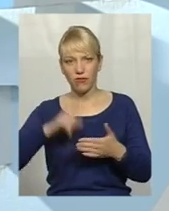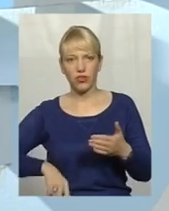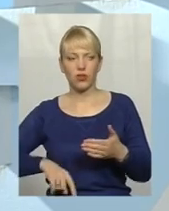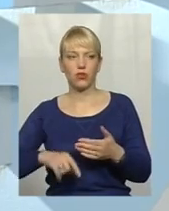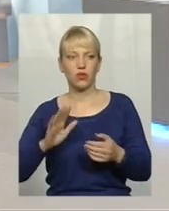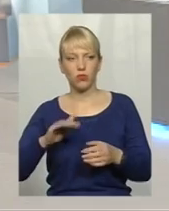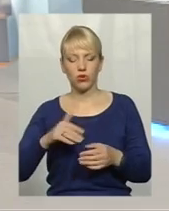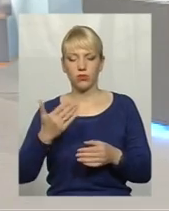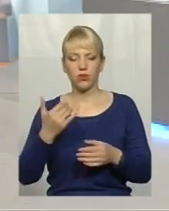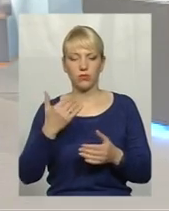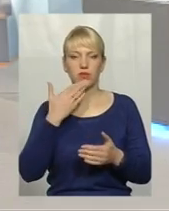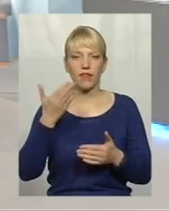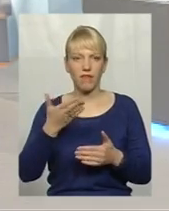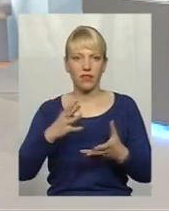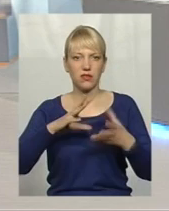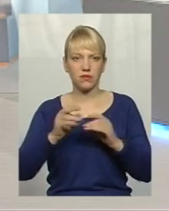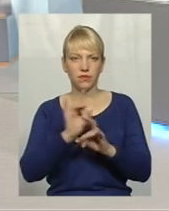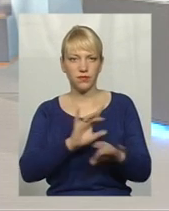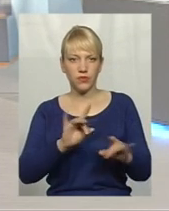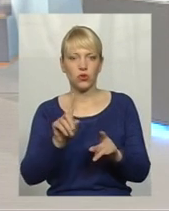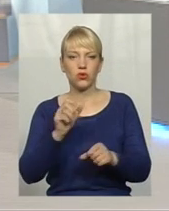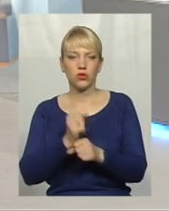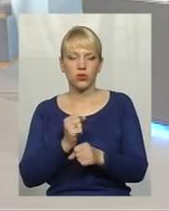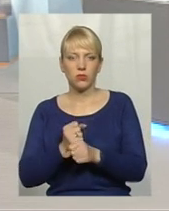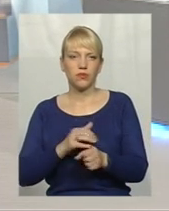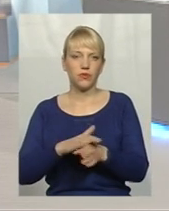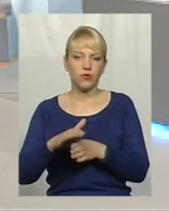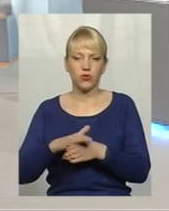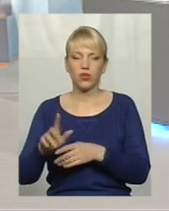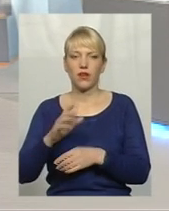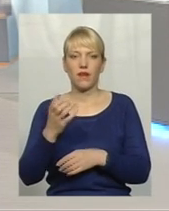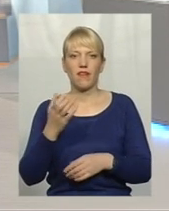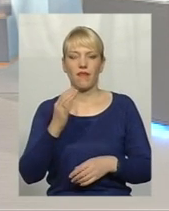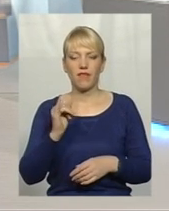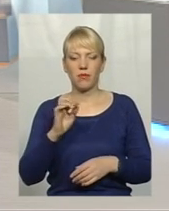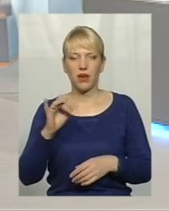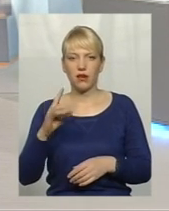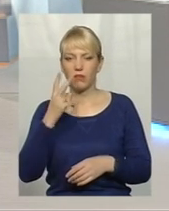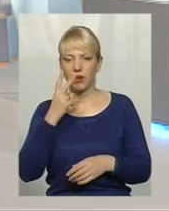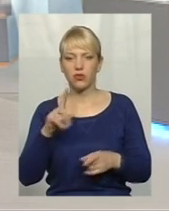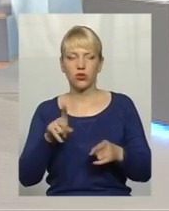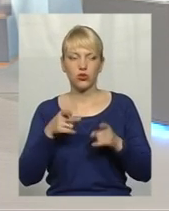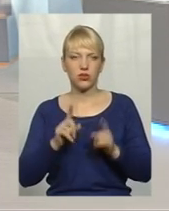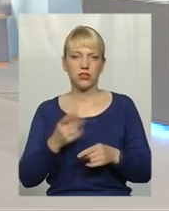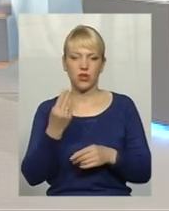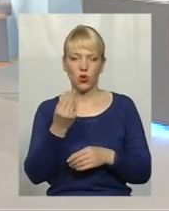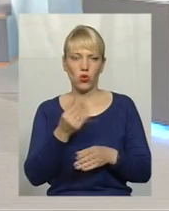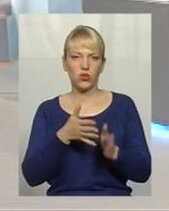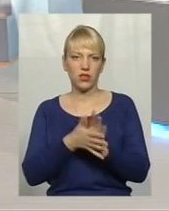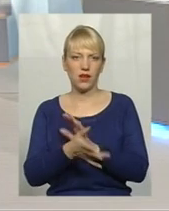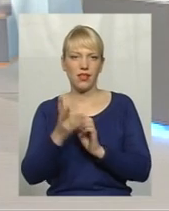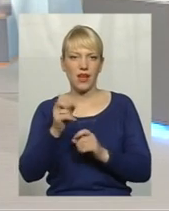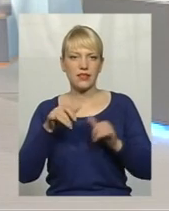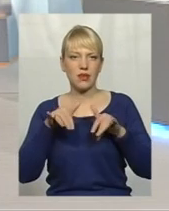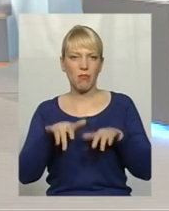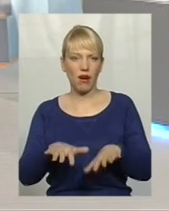і ти протягом їм робиш звіти по фейсбуці, по вайберу, і вони дивляться, що дійсно їхні гроші йдуть на справу,